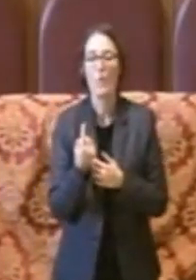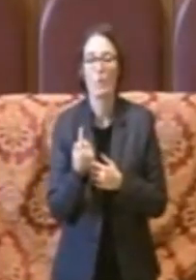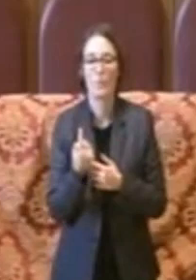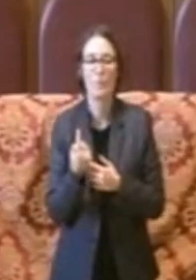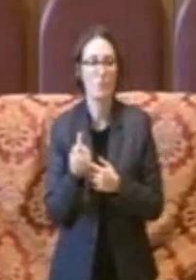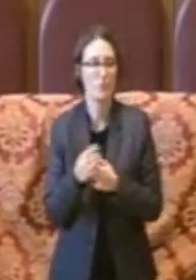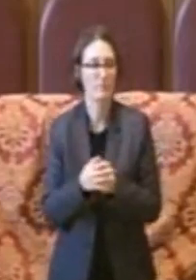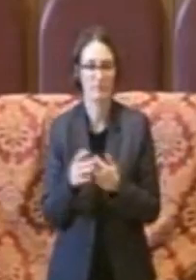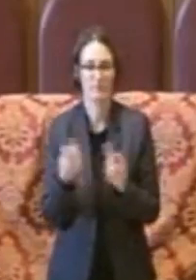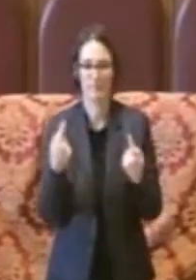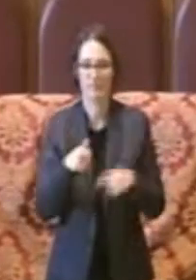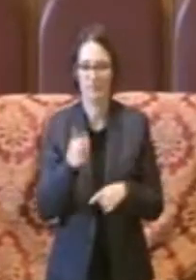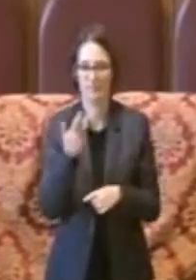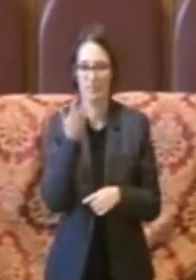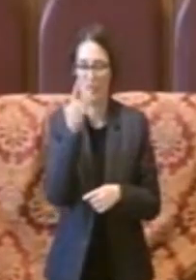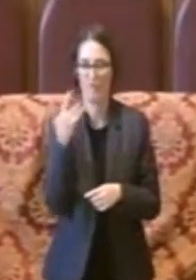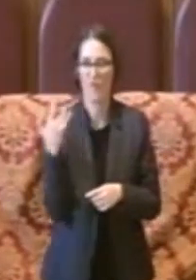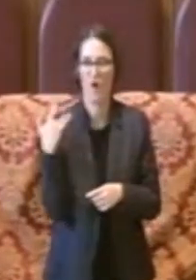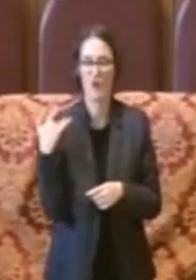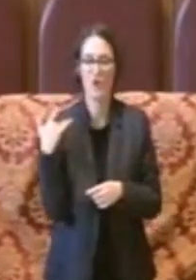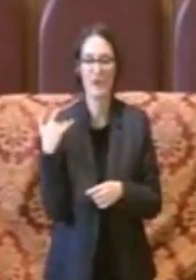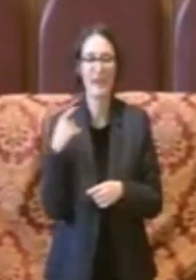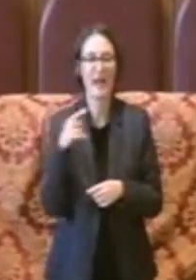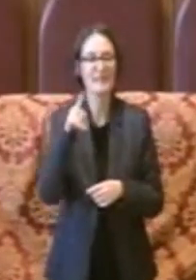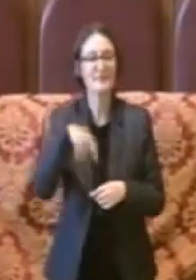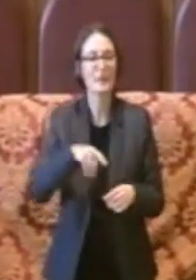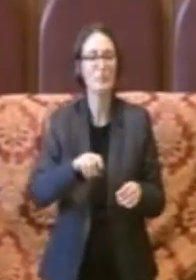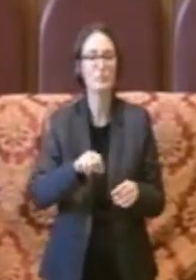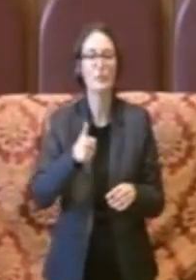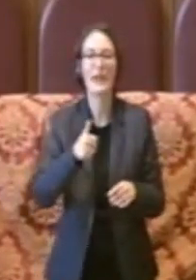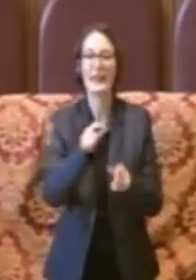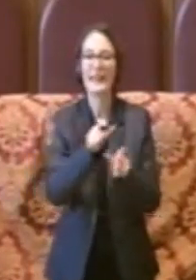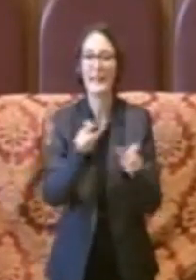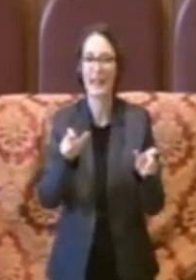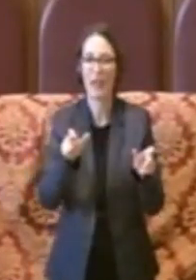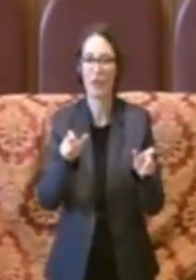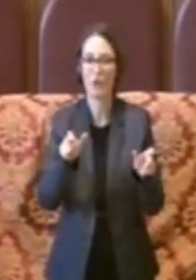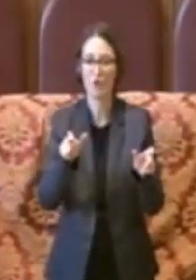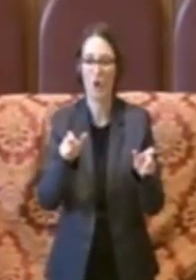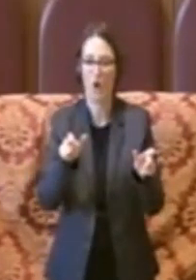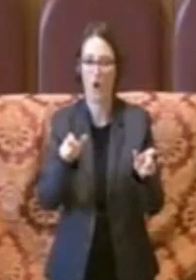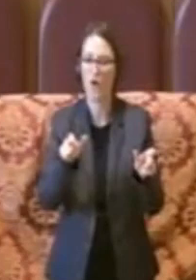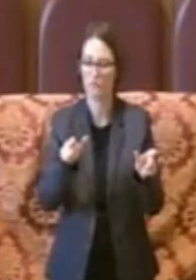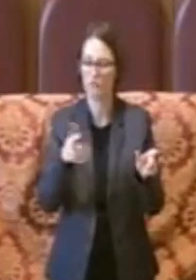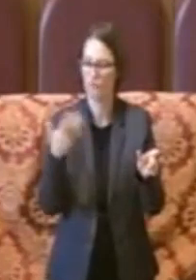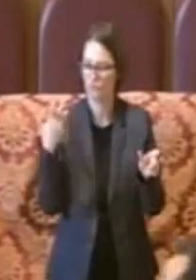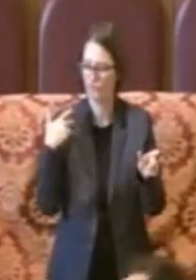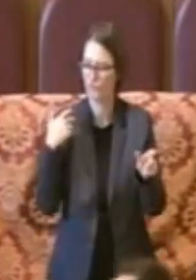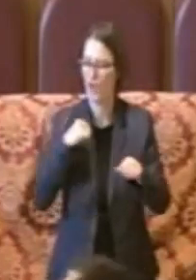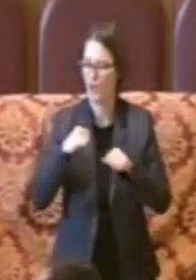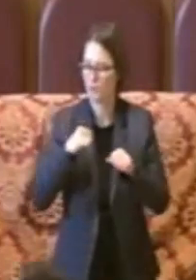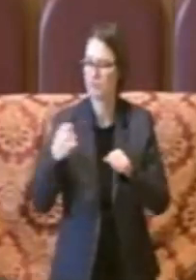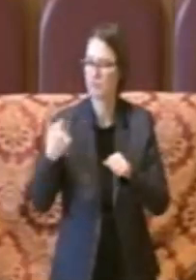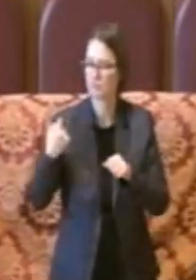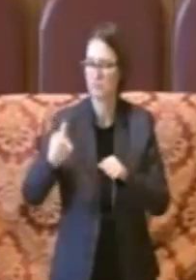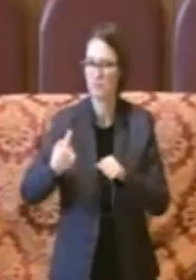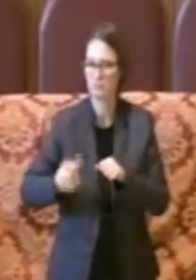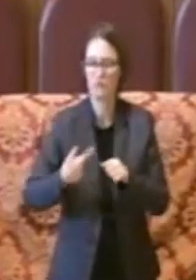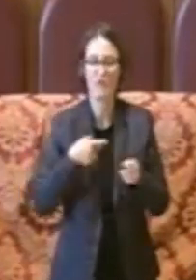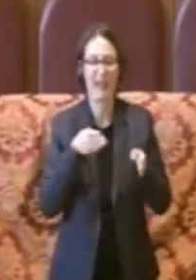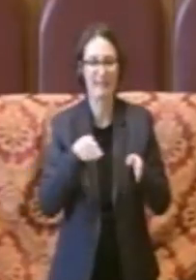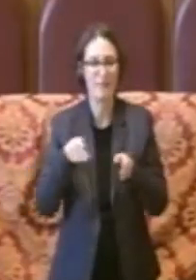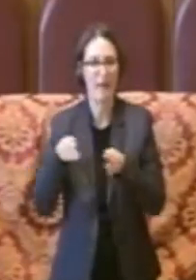e su questo voglio ringraziare anche i direttori che si sono succeduti, insomma nei dipartimenti in particolare